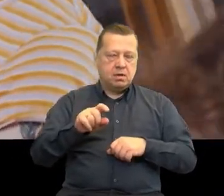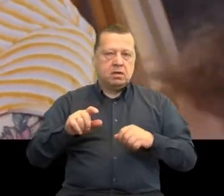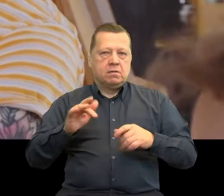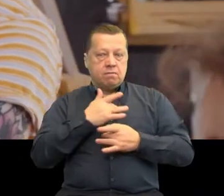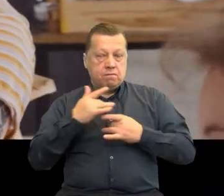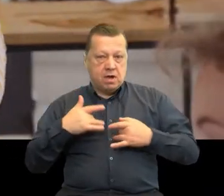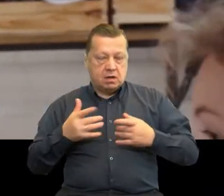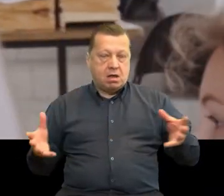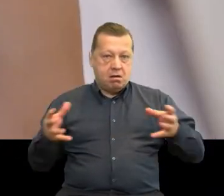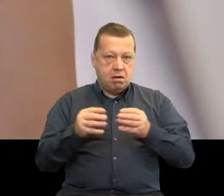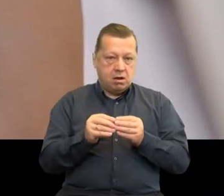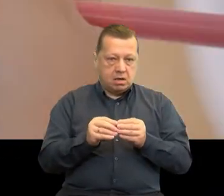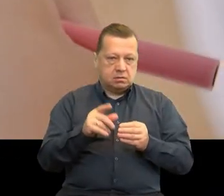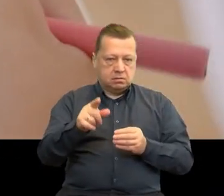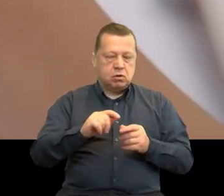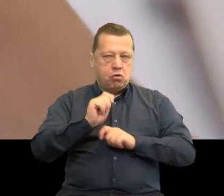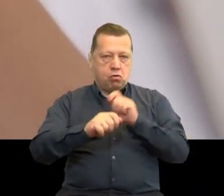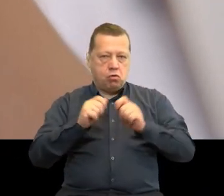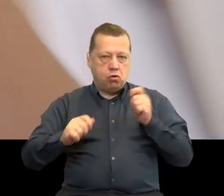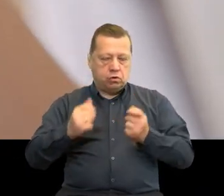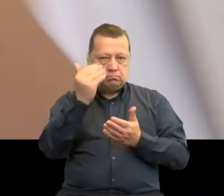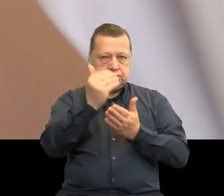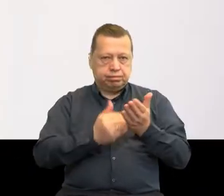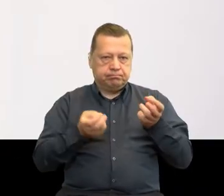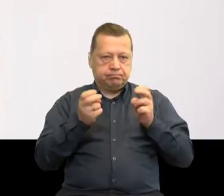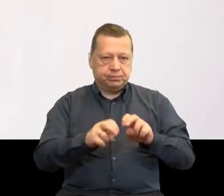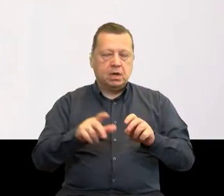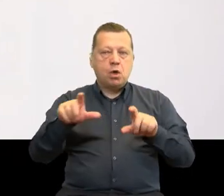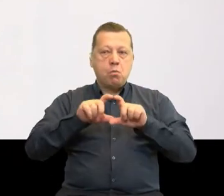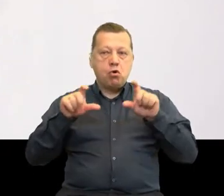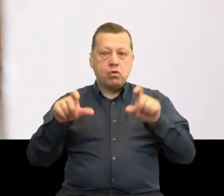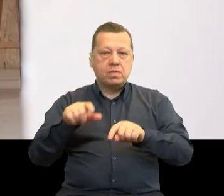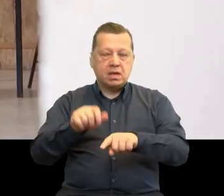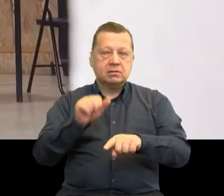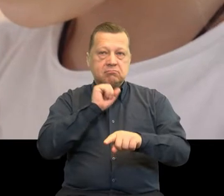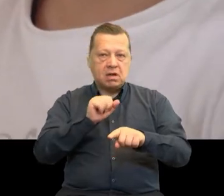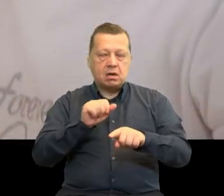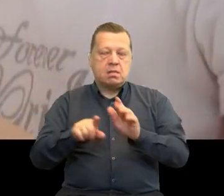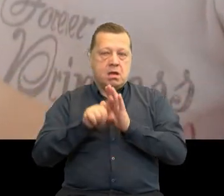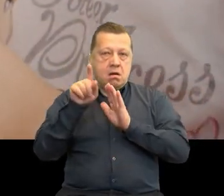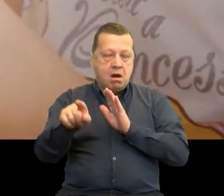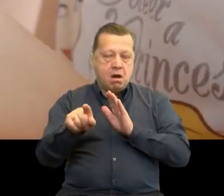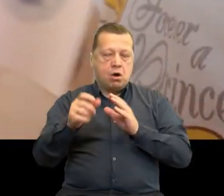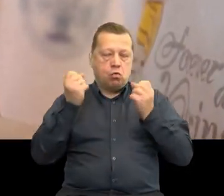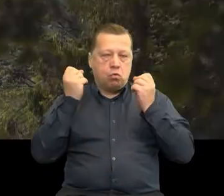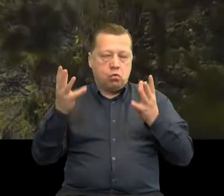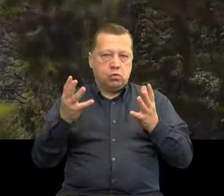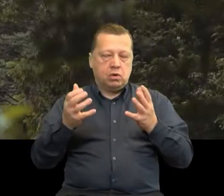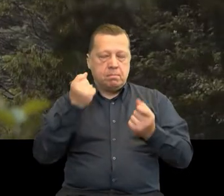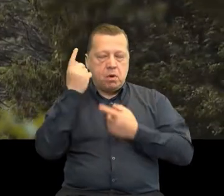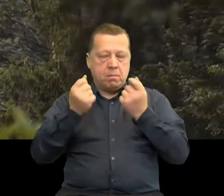wspólnie opracowali modelowe rozwiązania, jak wykorzystać opuszczone budynki na potrzeby sektora kultury i kreatywnych przemysłów.